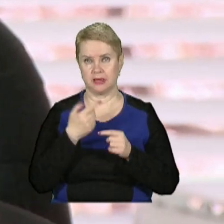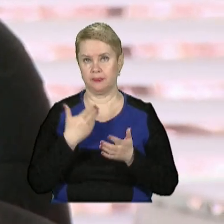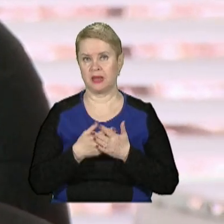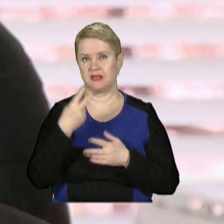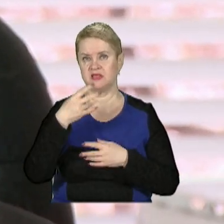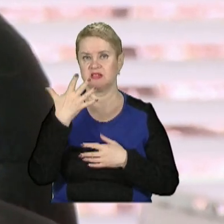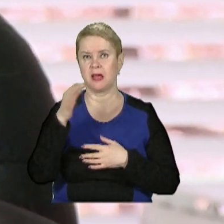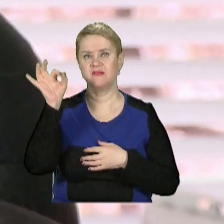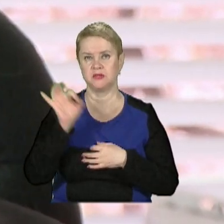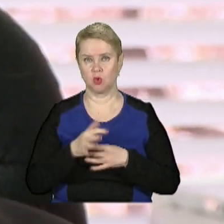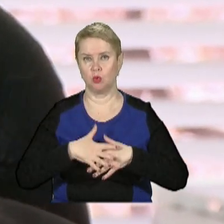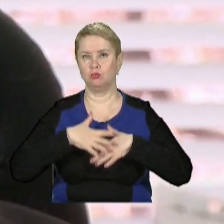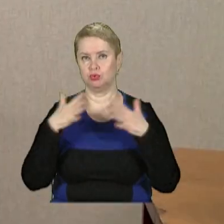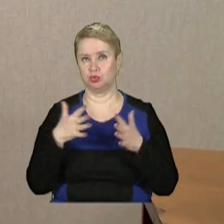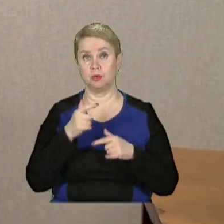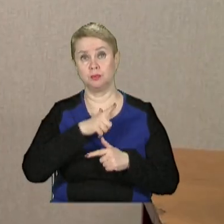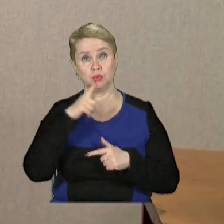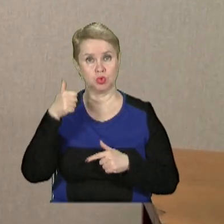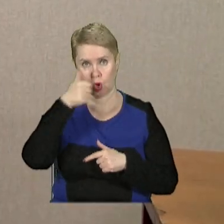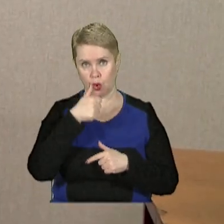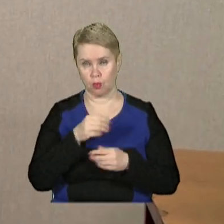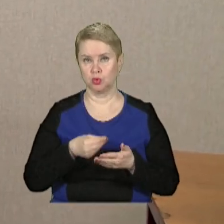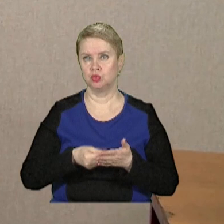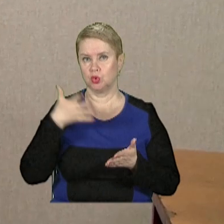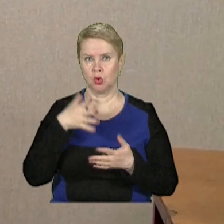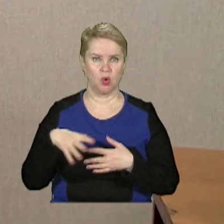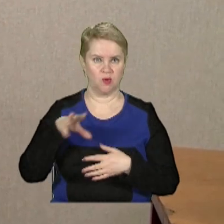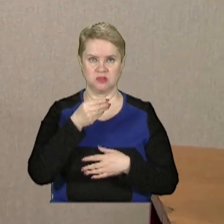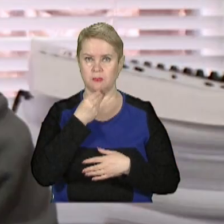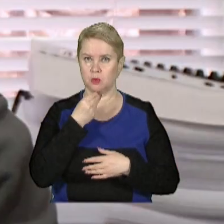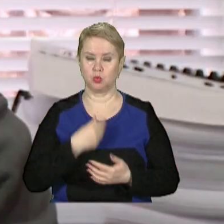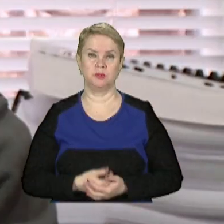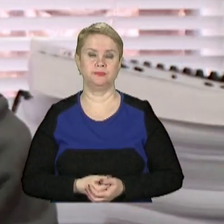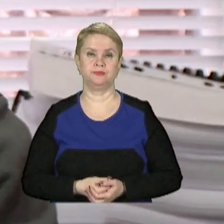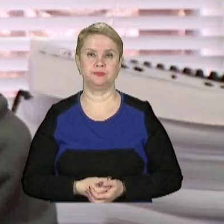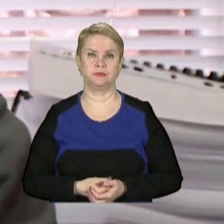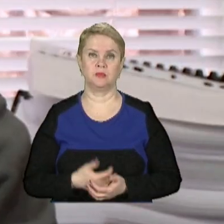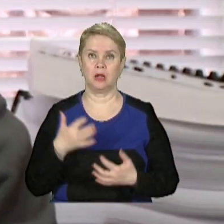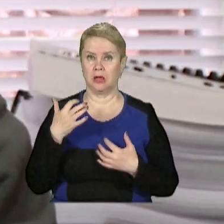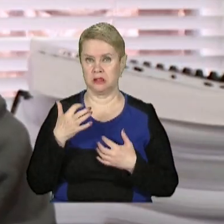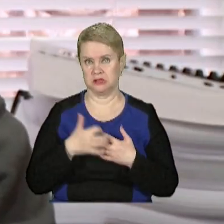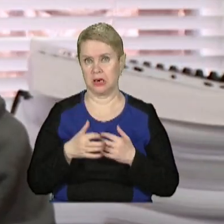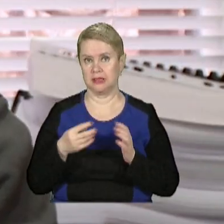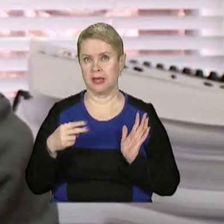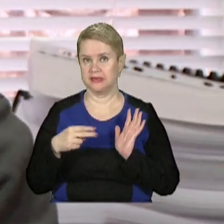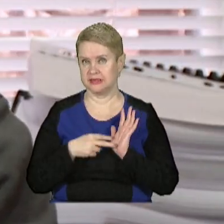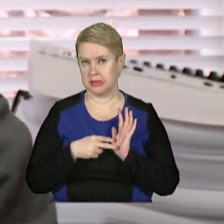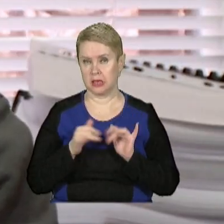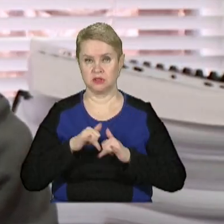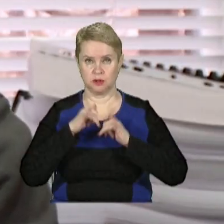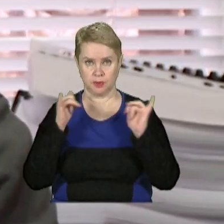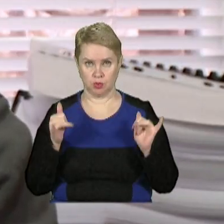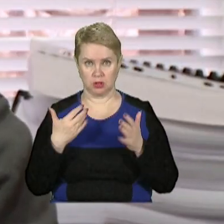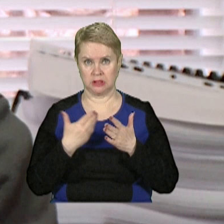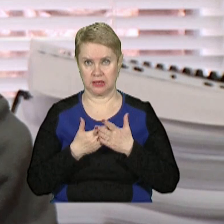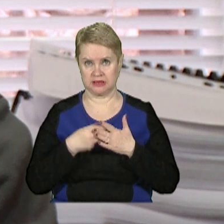на 25% більше, ніж торік, бо здорожчали усі продукти. Середня ціна збільшилась